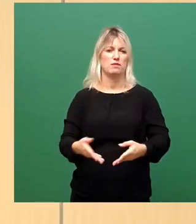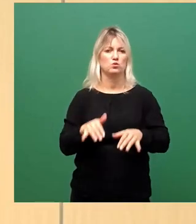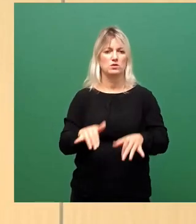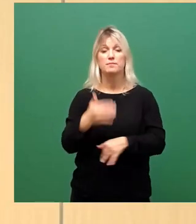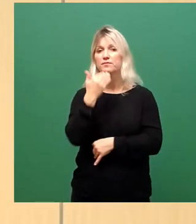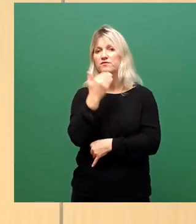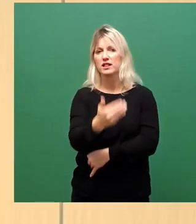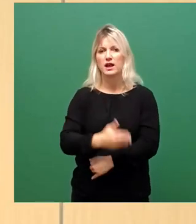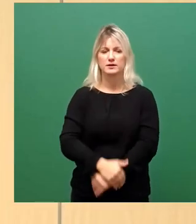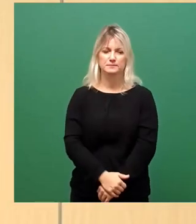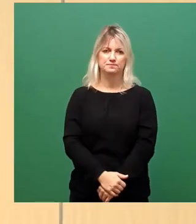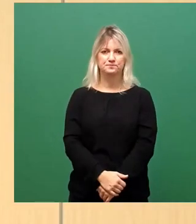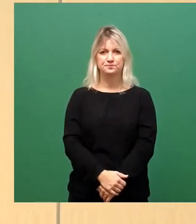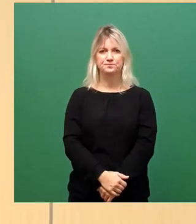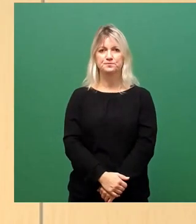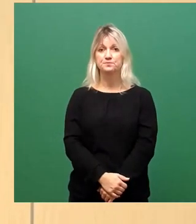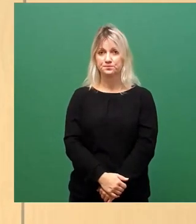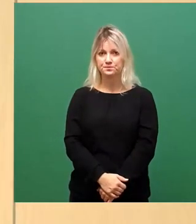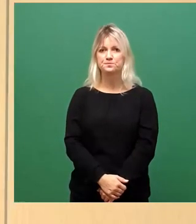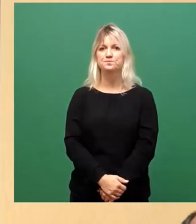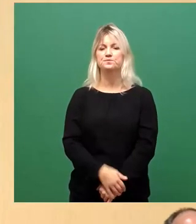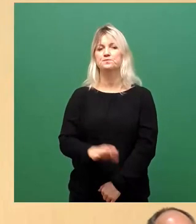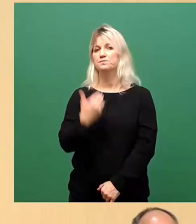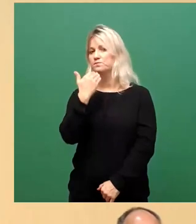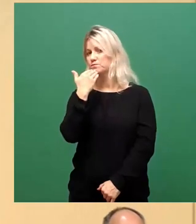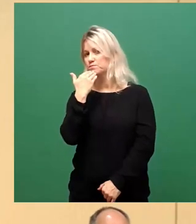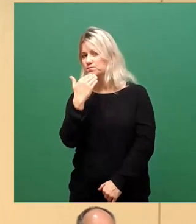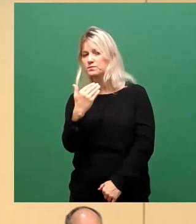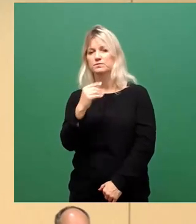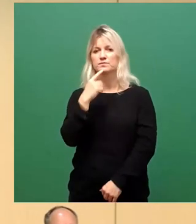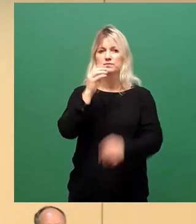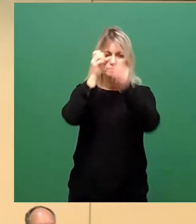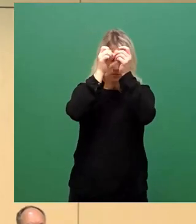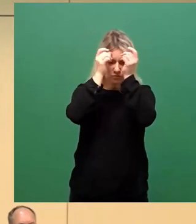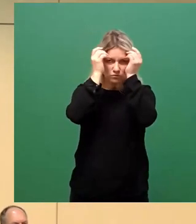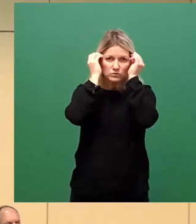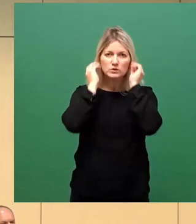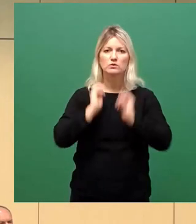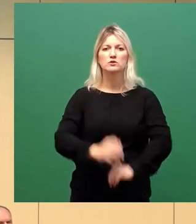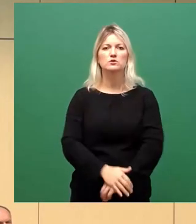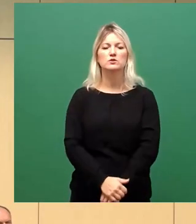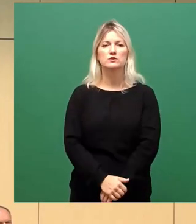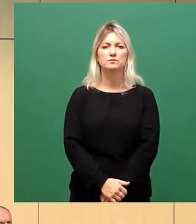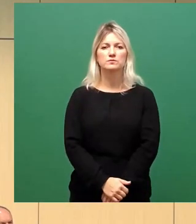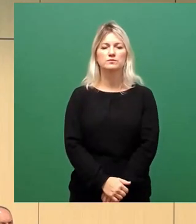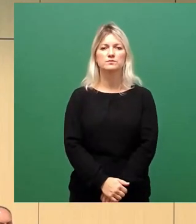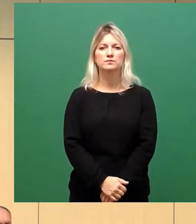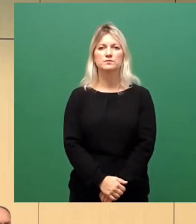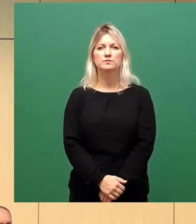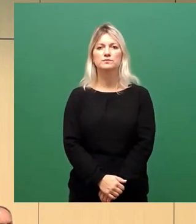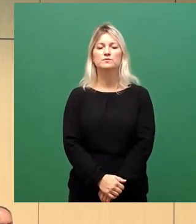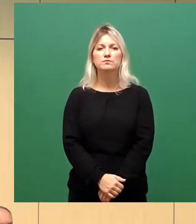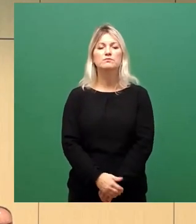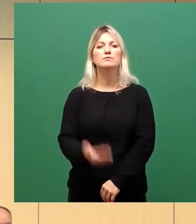Vielen Dank, Herr Wirtz, für Ihre Wortmeldung und Herr Schmählich ist